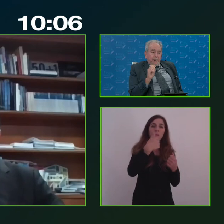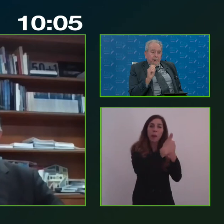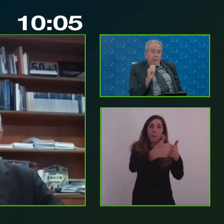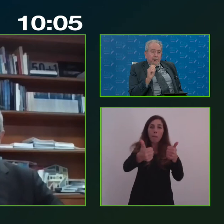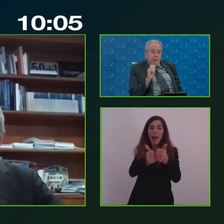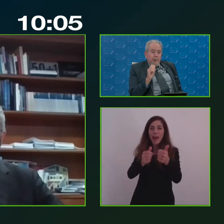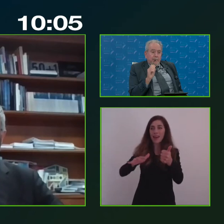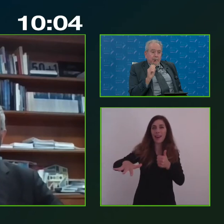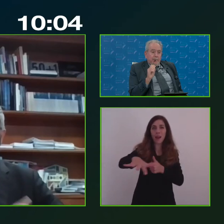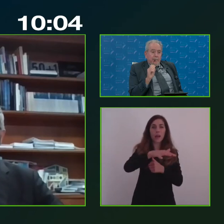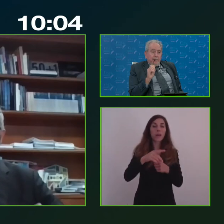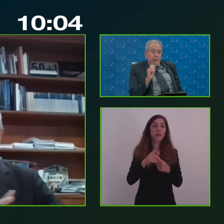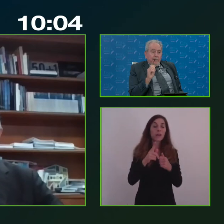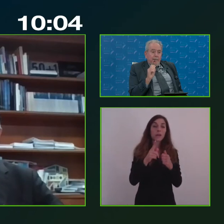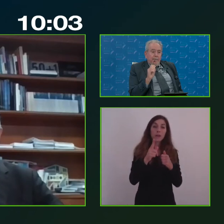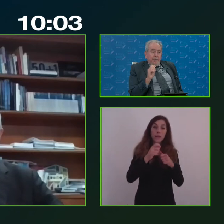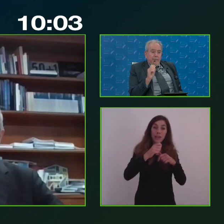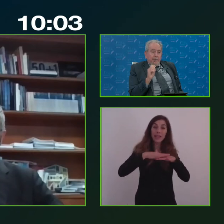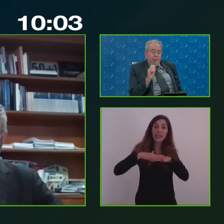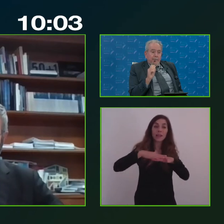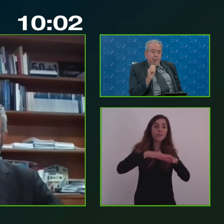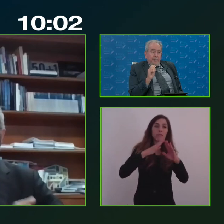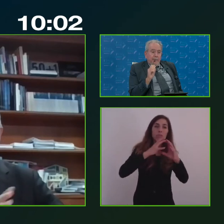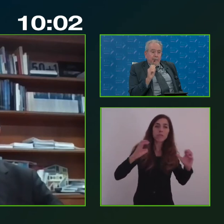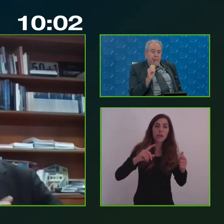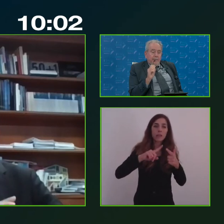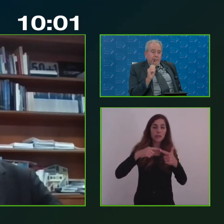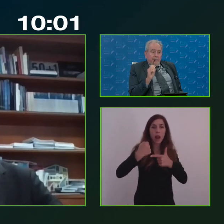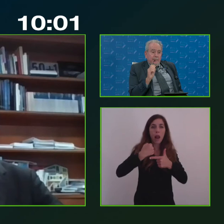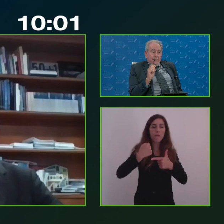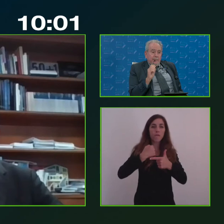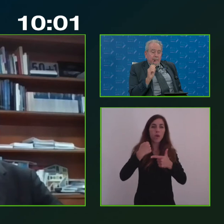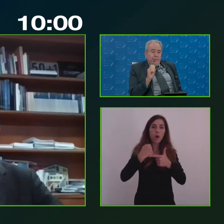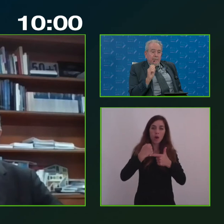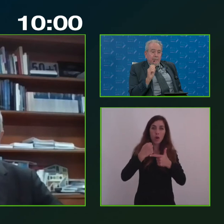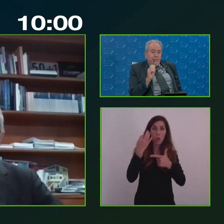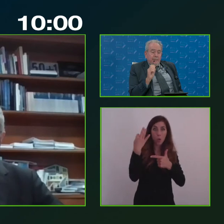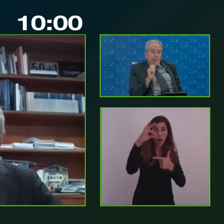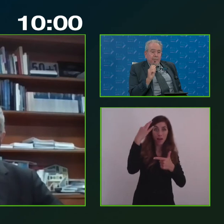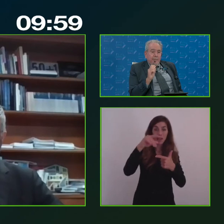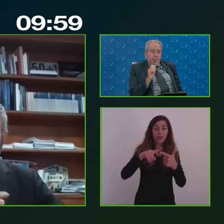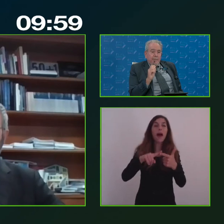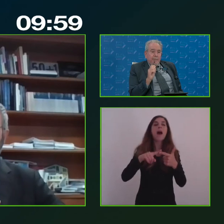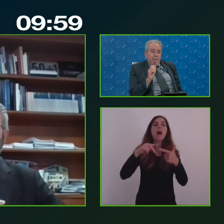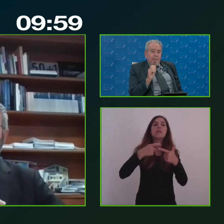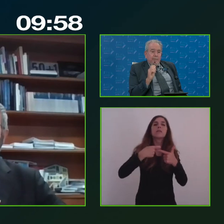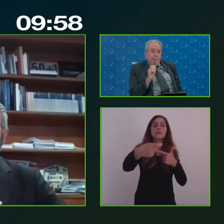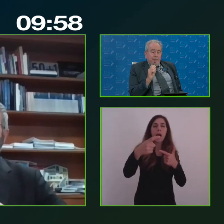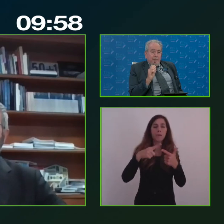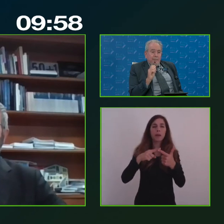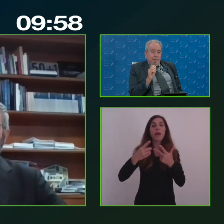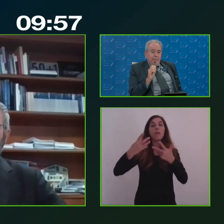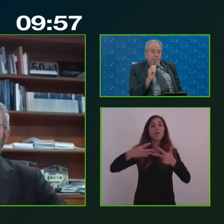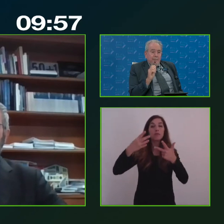robusto e innovativo, il lavoro stabile e di qualità, le istituzioni forti e rigenerate e una società